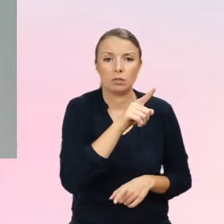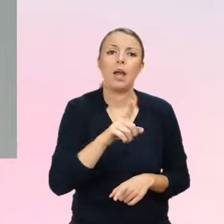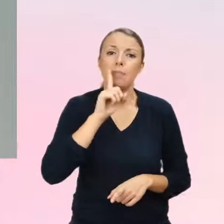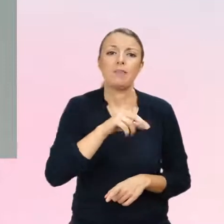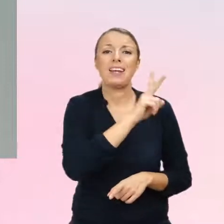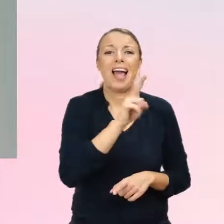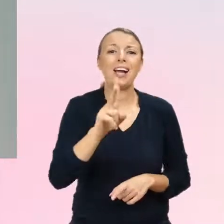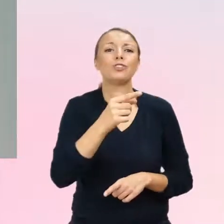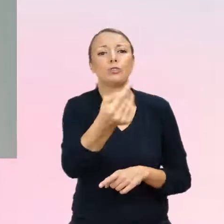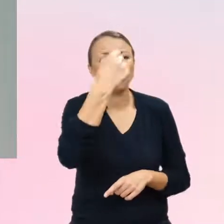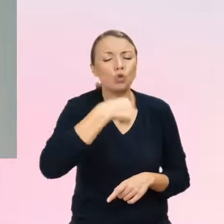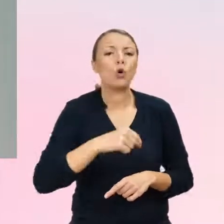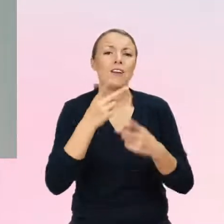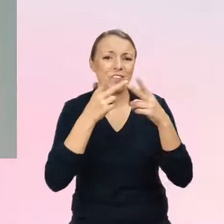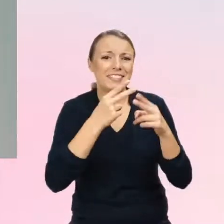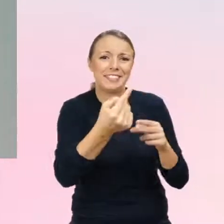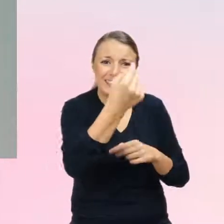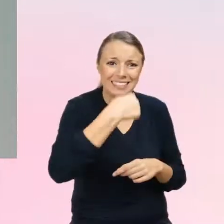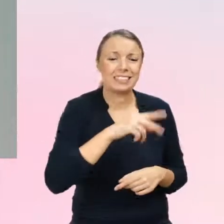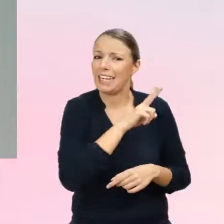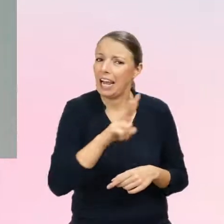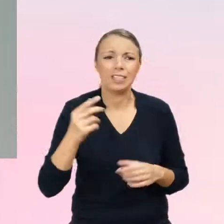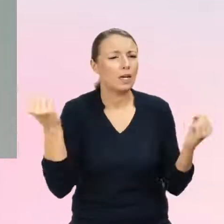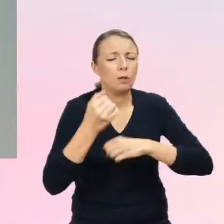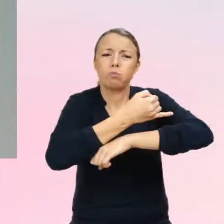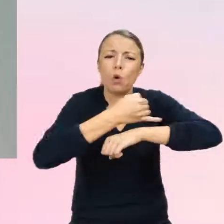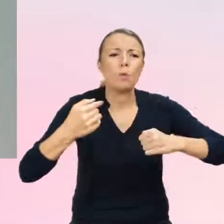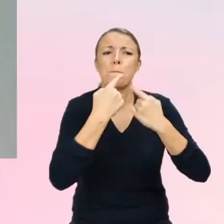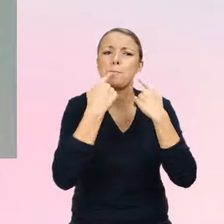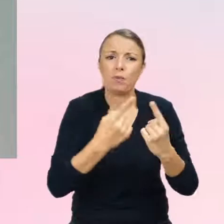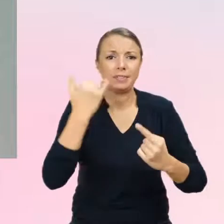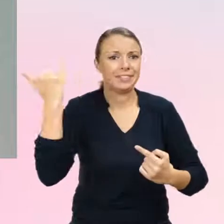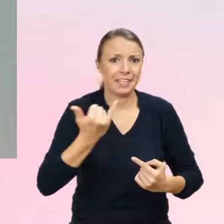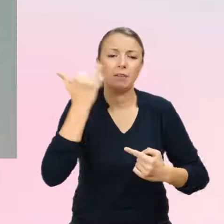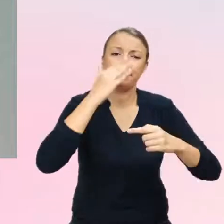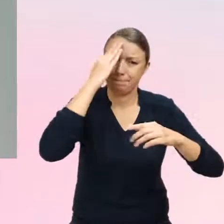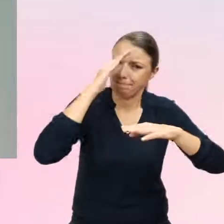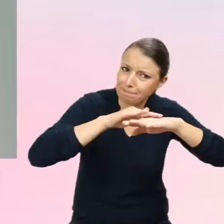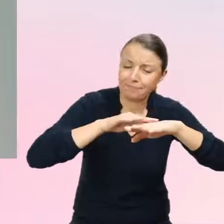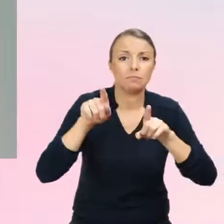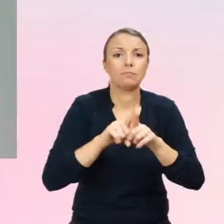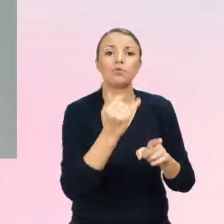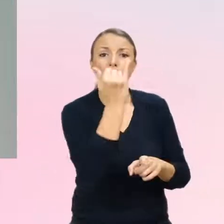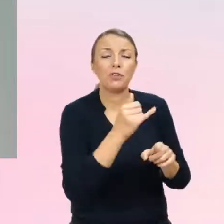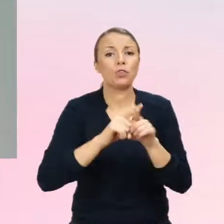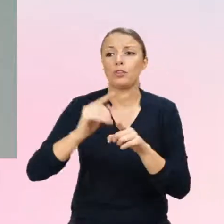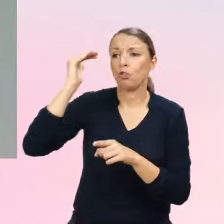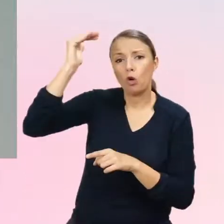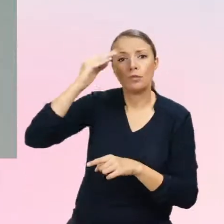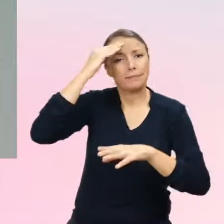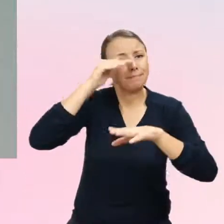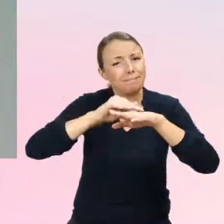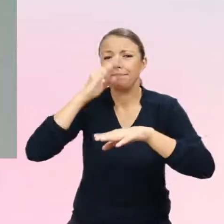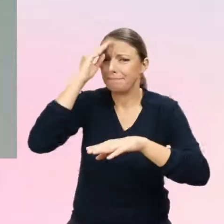podkreślam, bardzo proszę pamiętać o tym i podkreślam to i dziecku, i rodzicom, że Twój stan